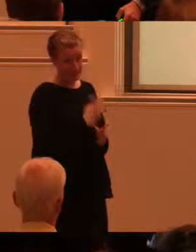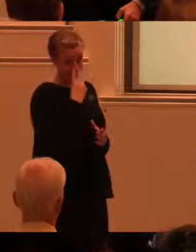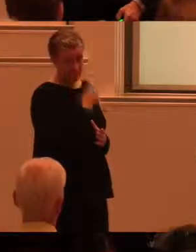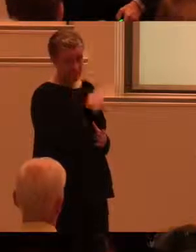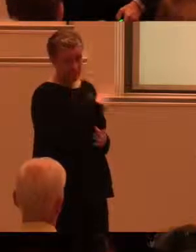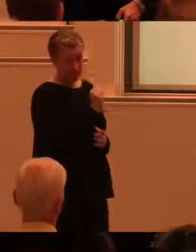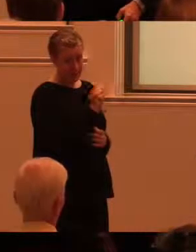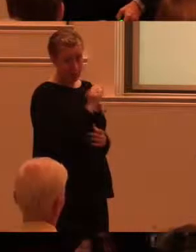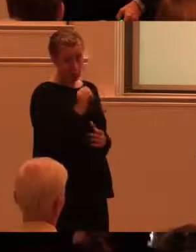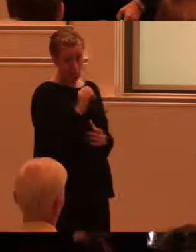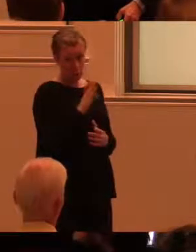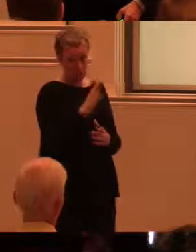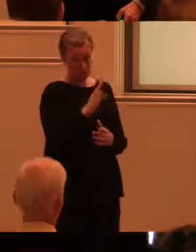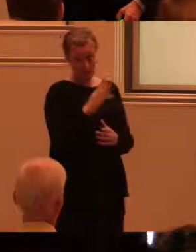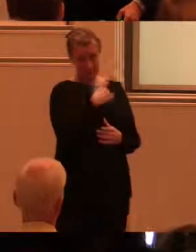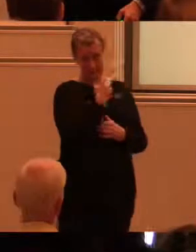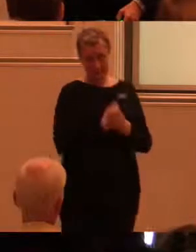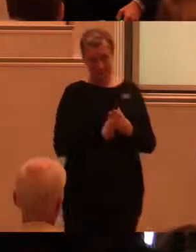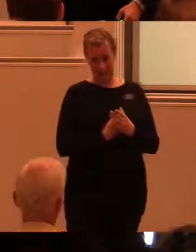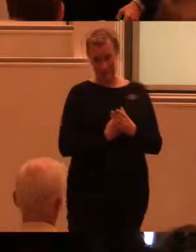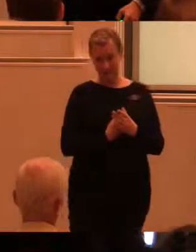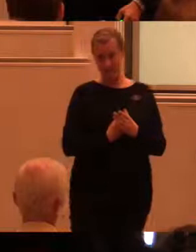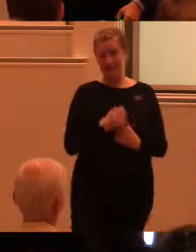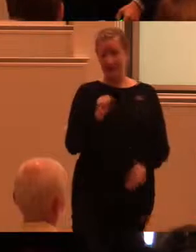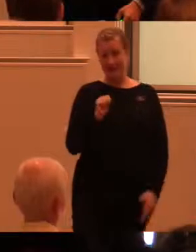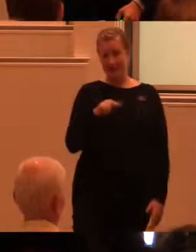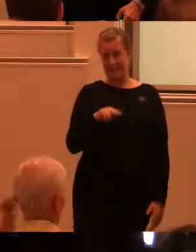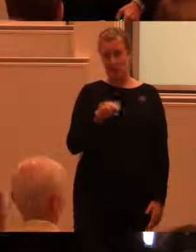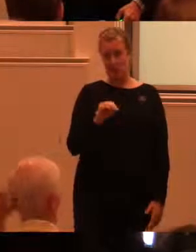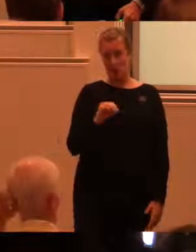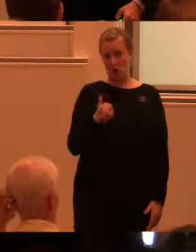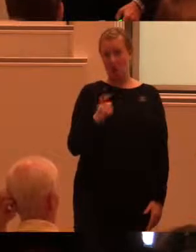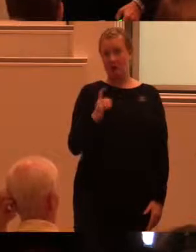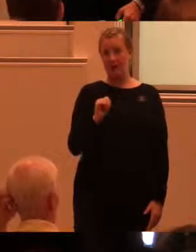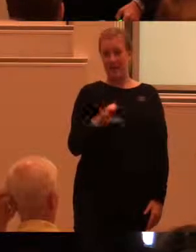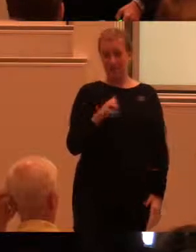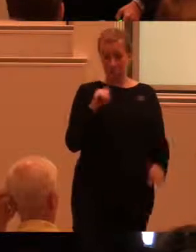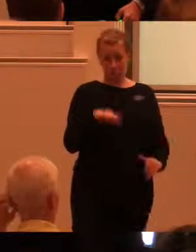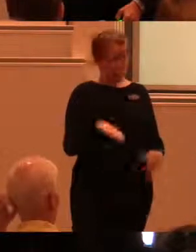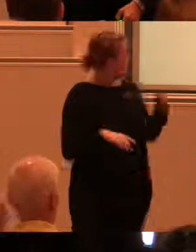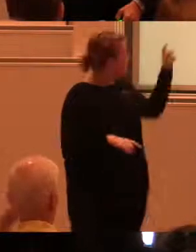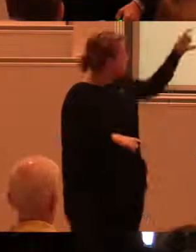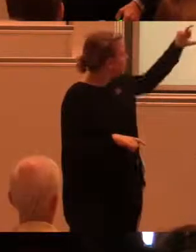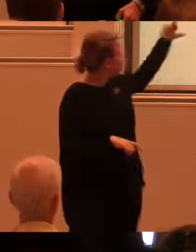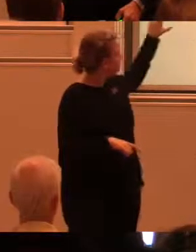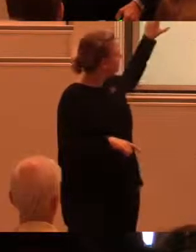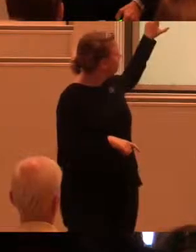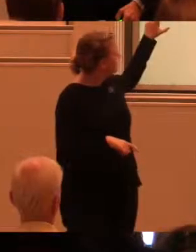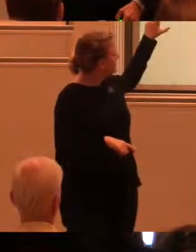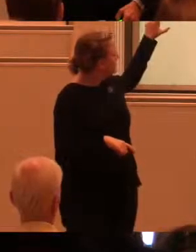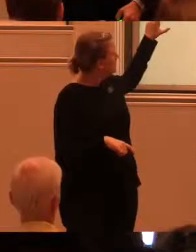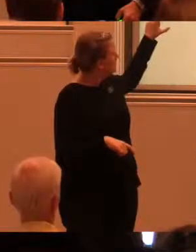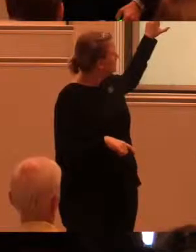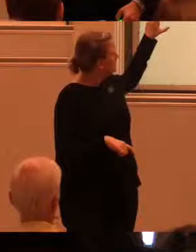står good design enables men sen under syns det inte lika bra där det står good